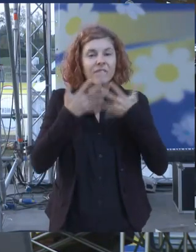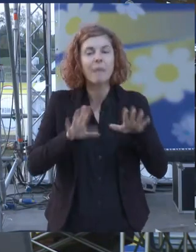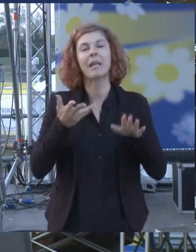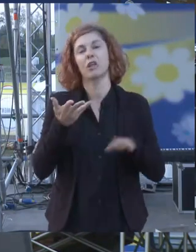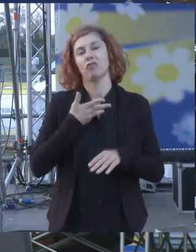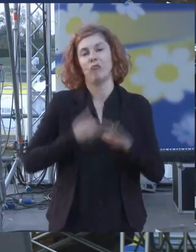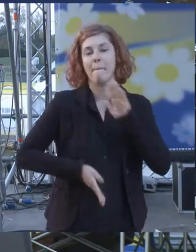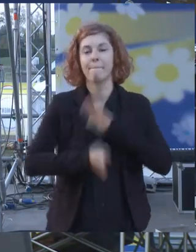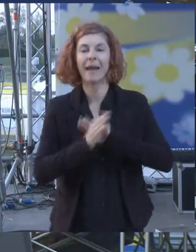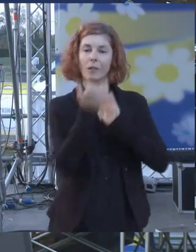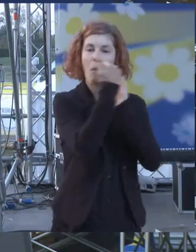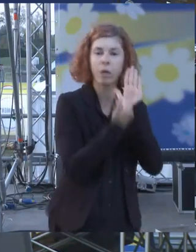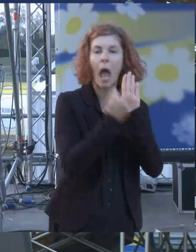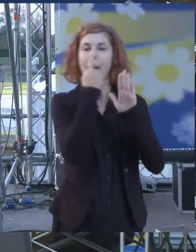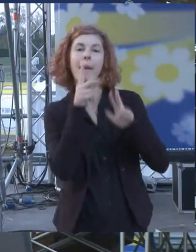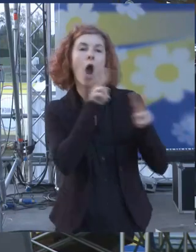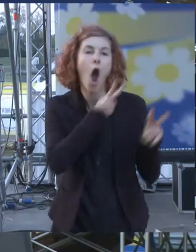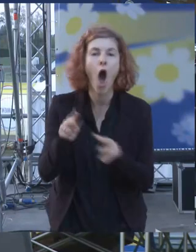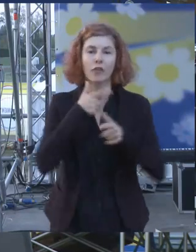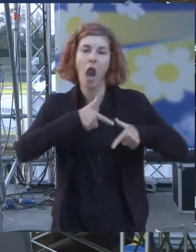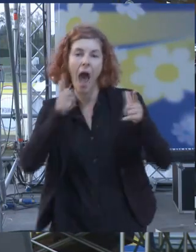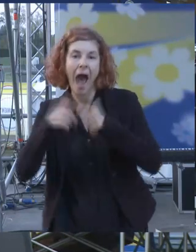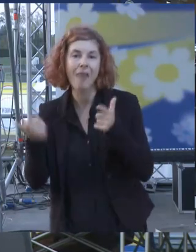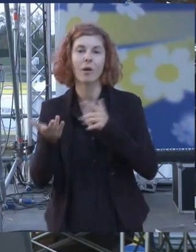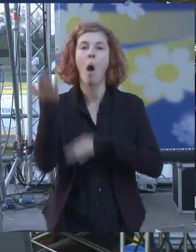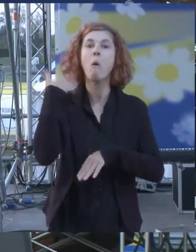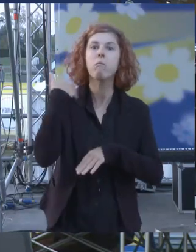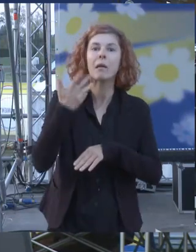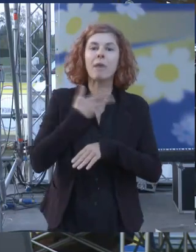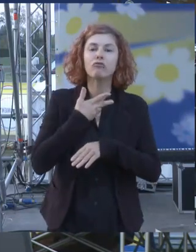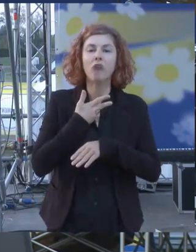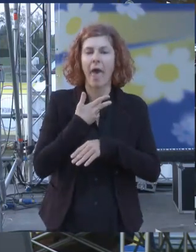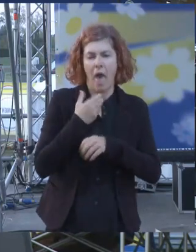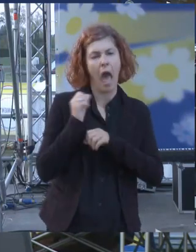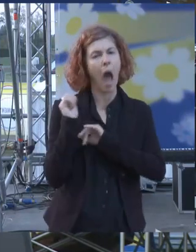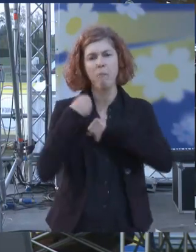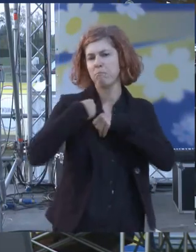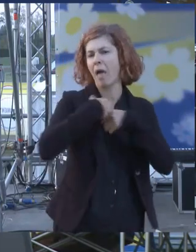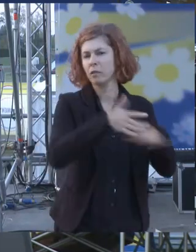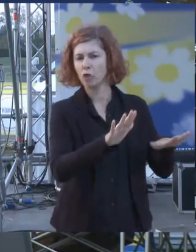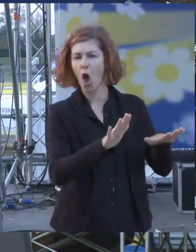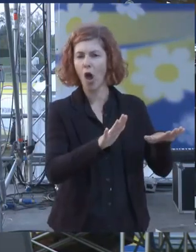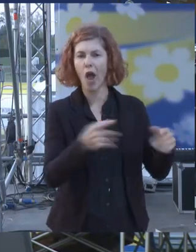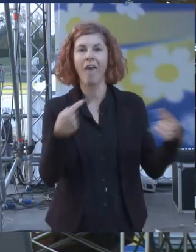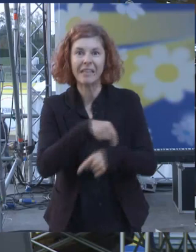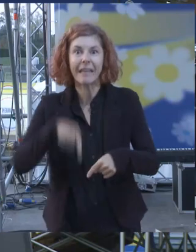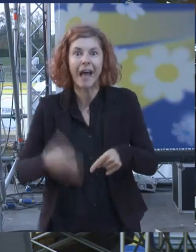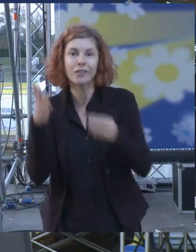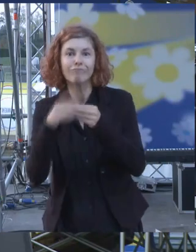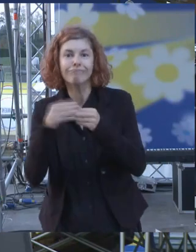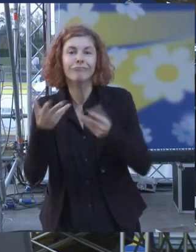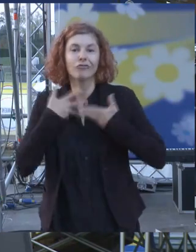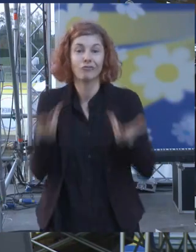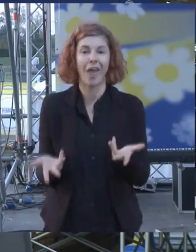monitoraggio degli alberi stanno risistemando una cosa che prima era completamente abbandonata non lo dicono chiaramente è troppo scomodo